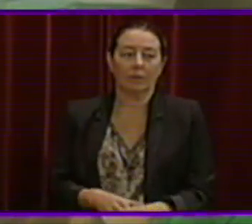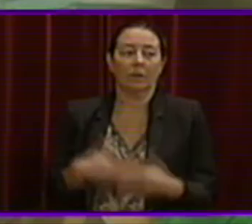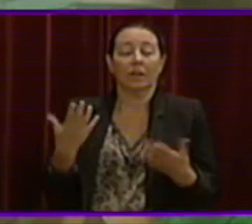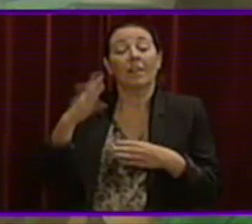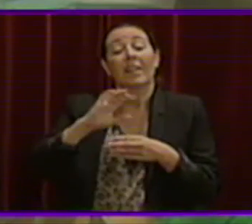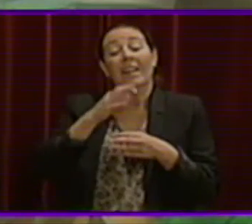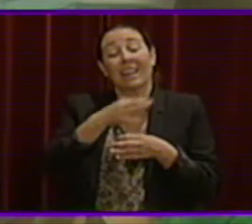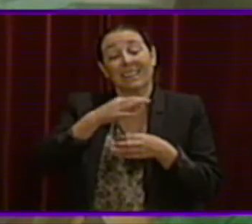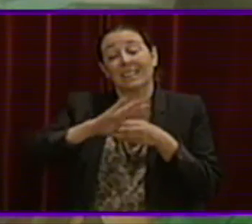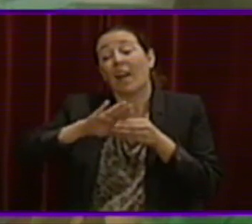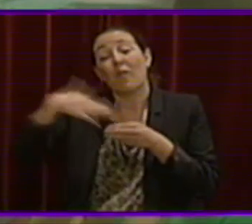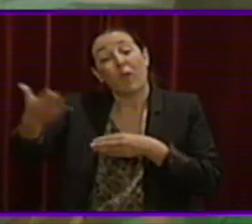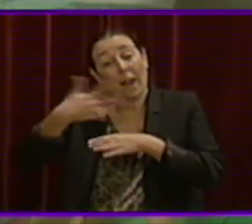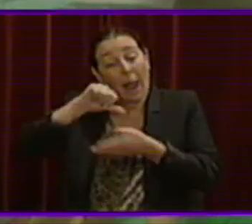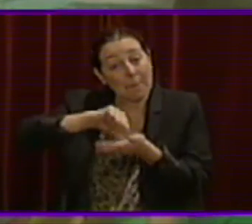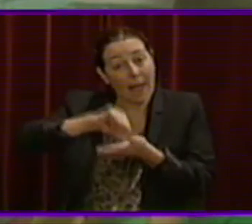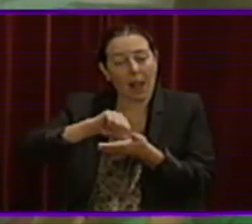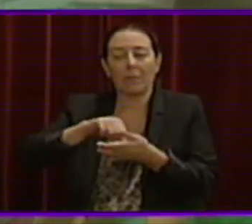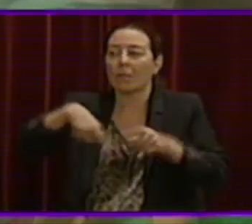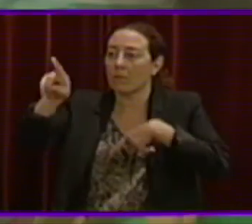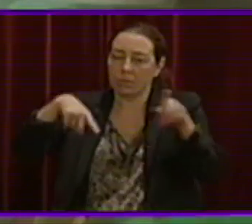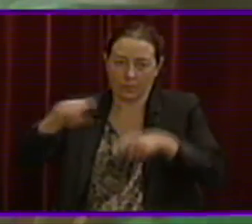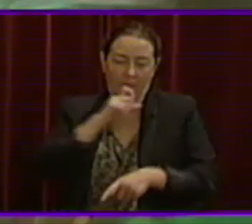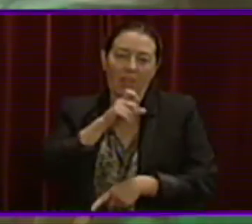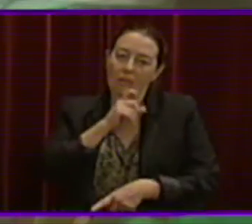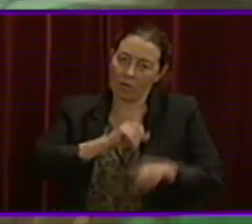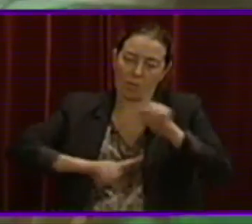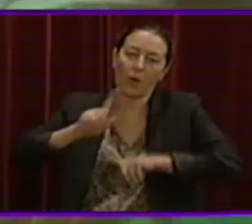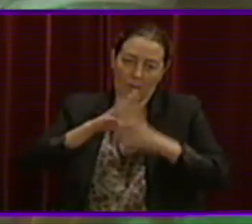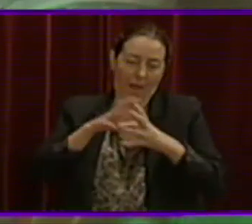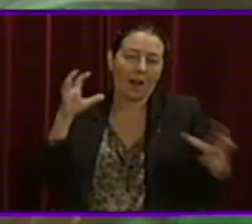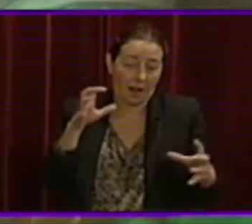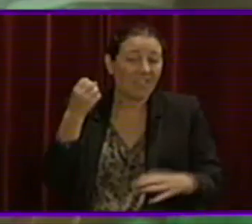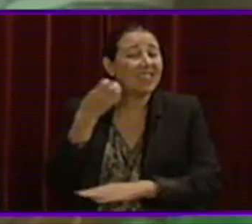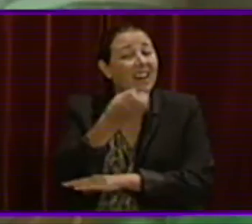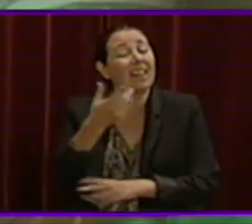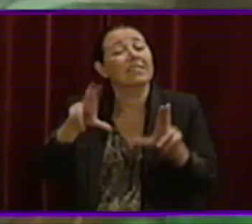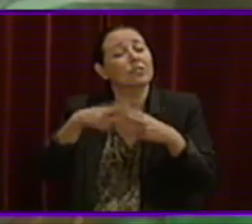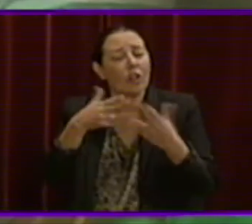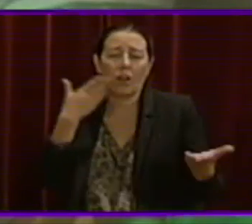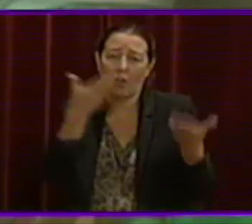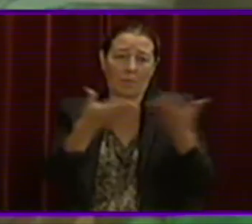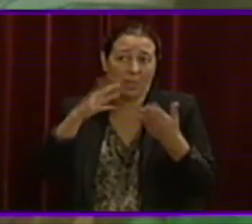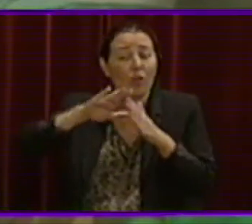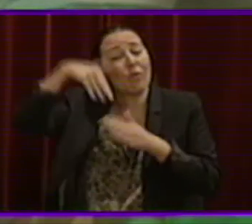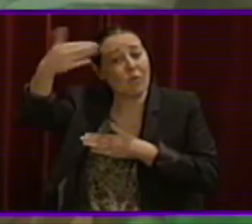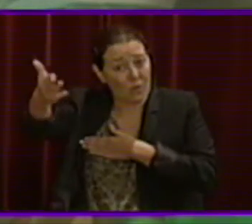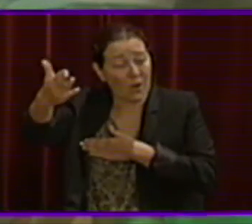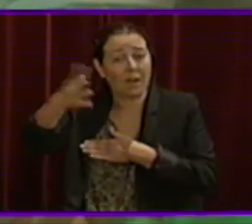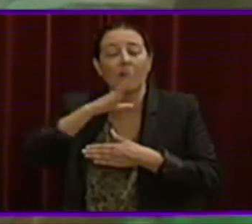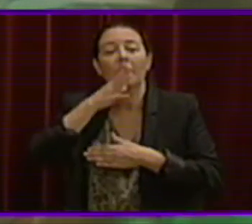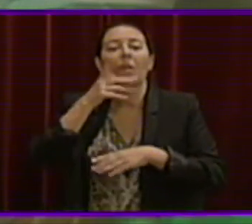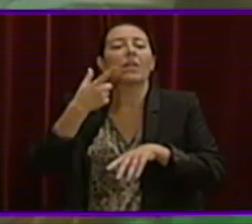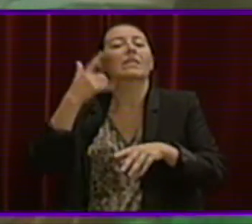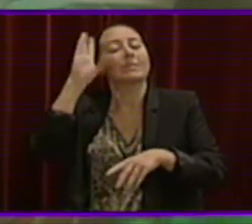forana de l'illa, com tots i tots sabem, té un greu problema de mobilitat amb el transport públic i el tren és una demanda de la societat de la part forana donada per flexibilitat d